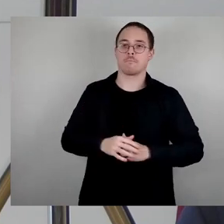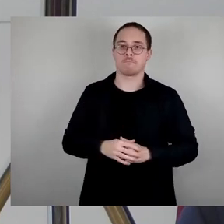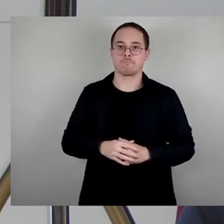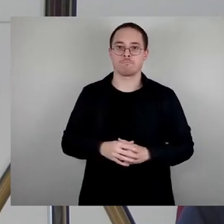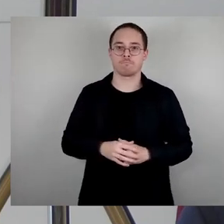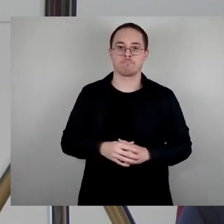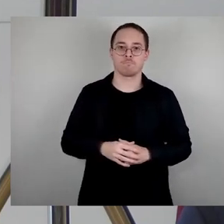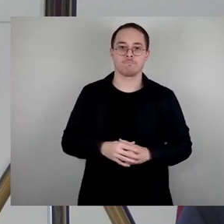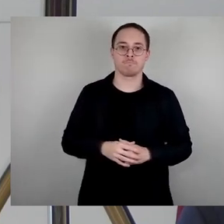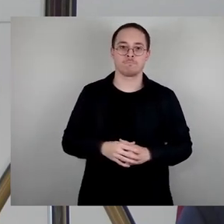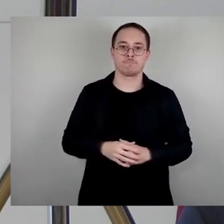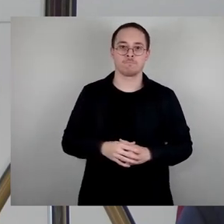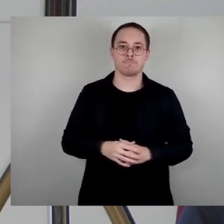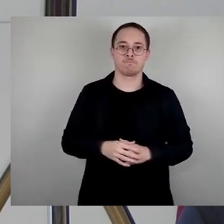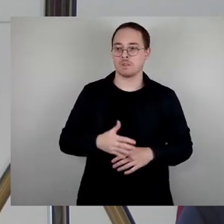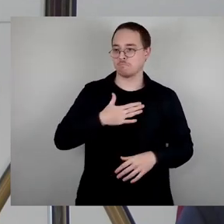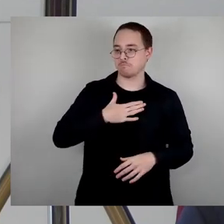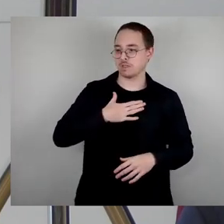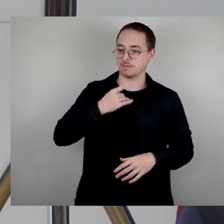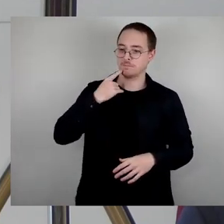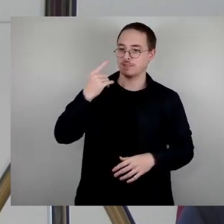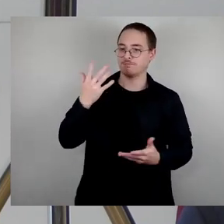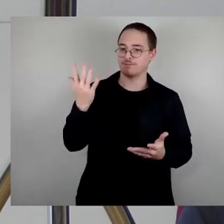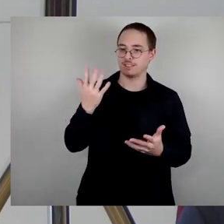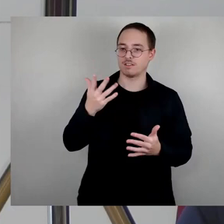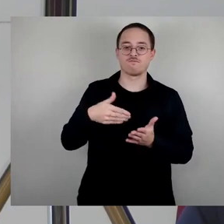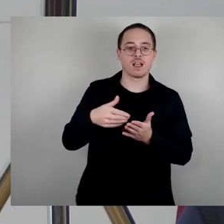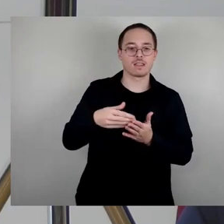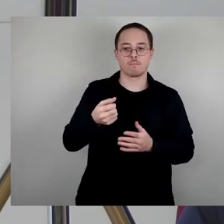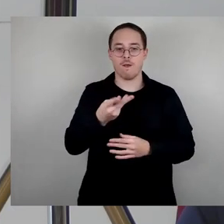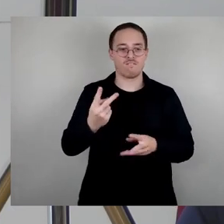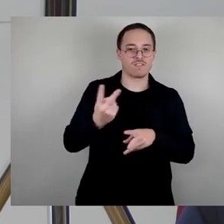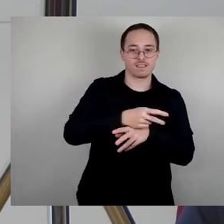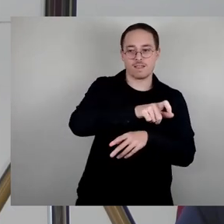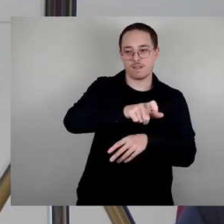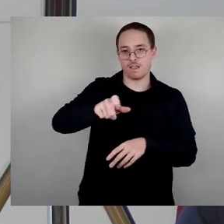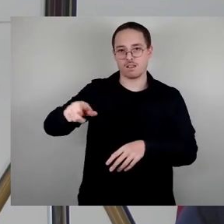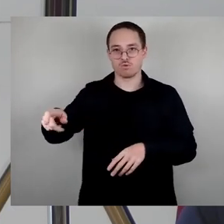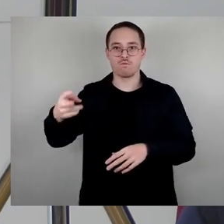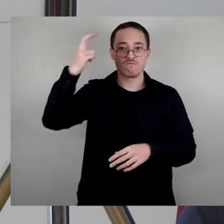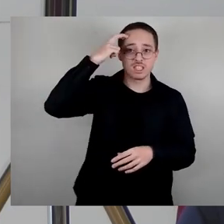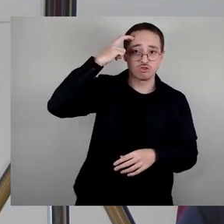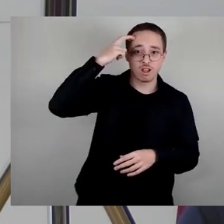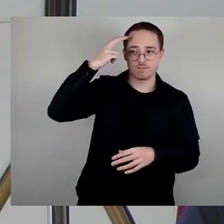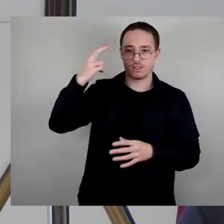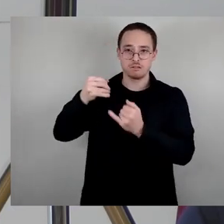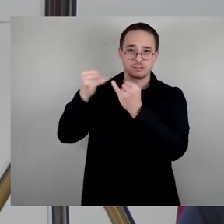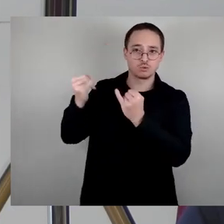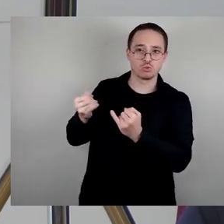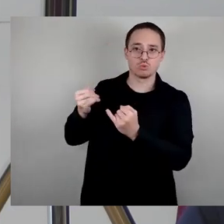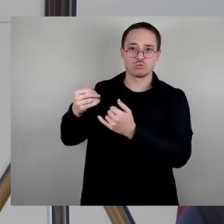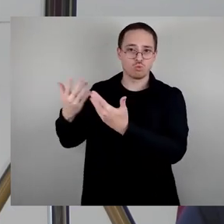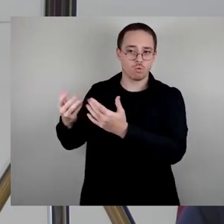dort weitere Vertreter der zivilgesellschaftlichen Initiativen wie der wissenschaftlichen Institutionen, die im Beirat